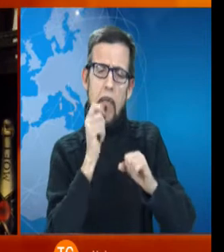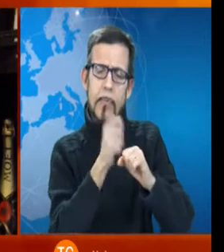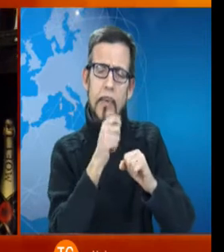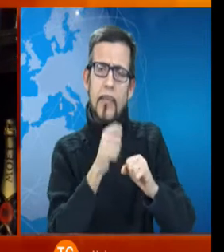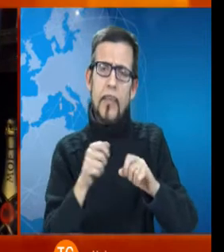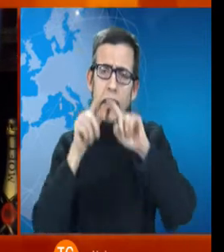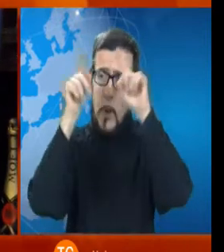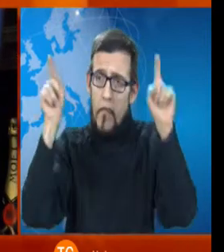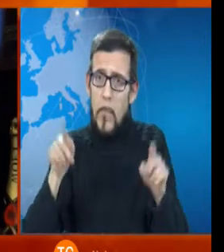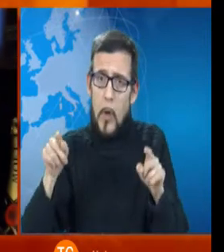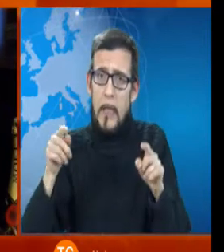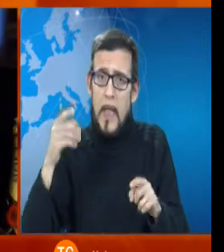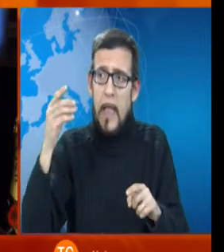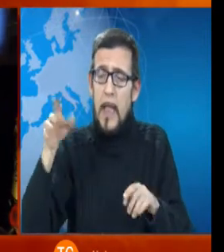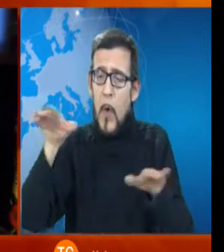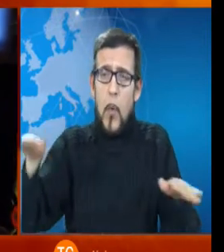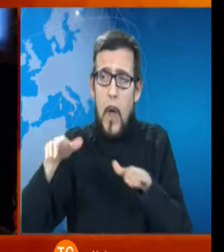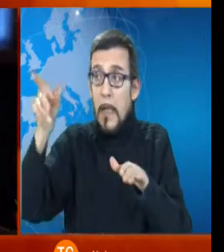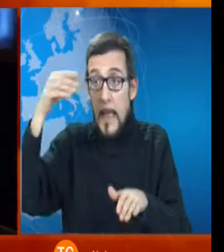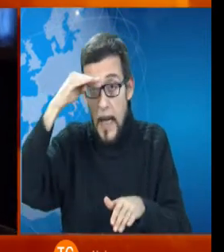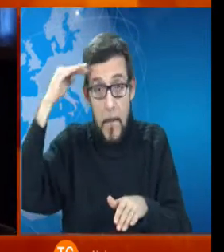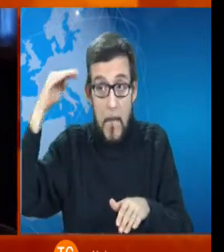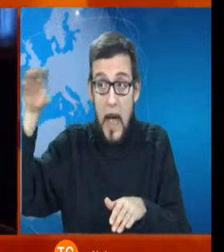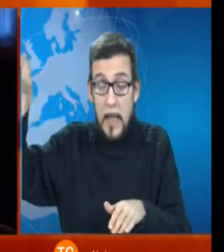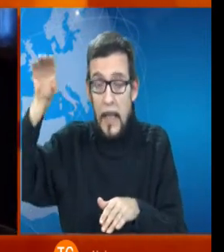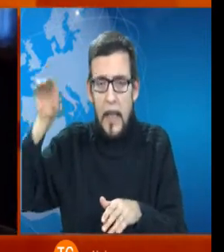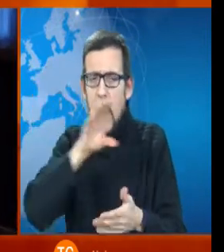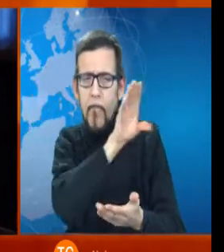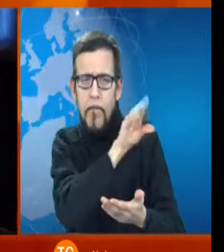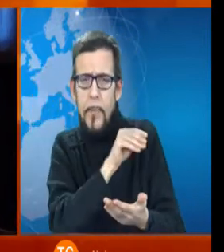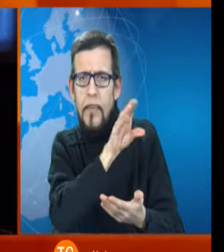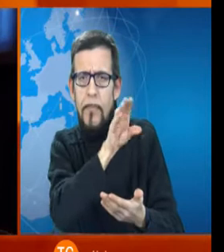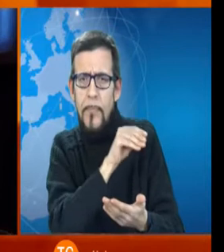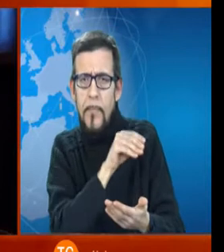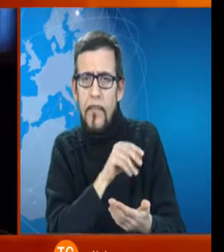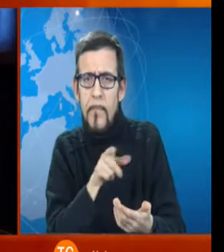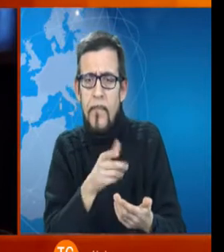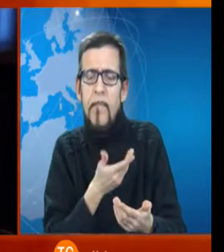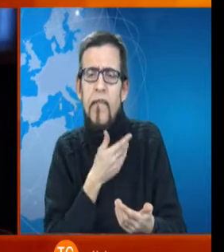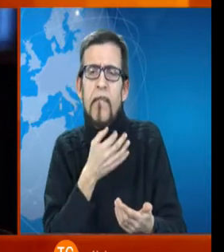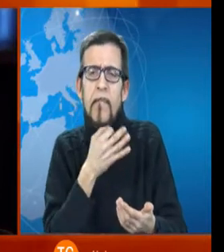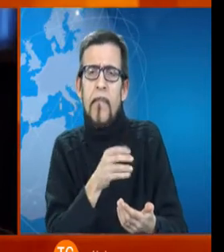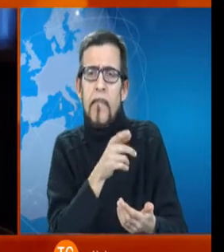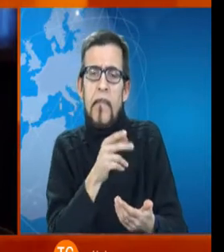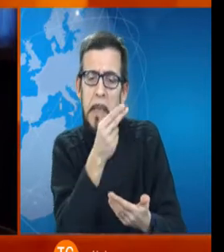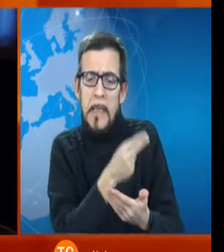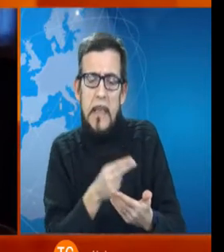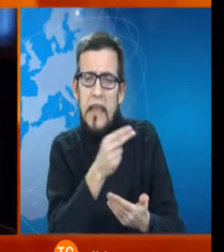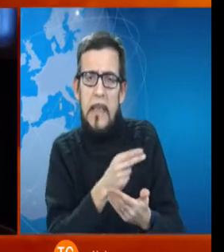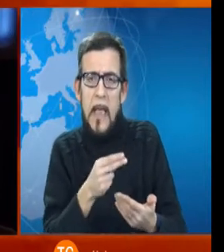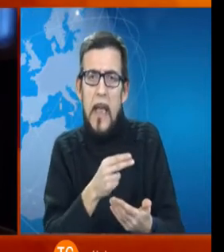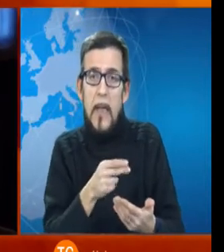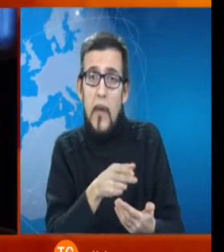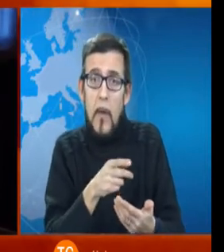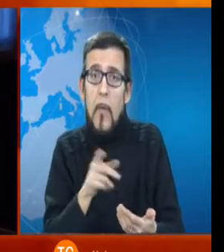quartiere della Marina Stefano prende dal padre la dote del disegno ed è una dote che